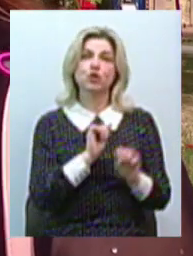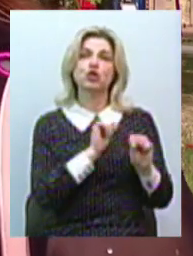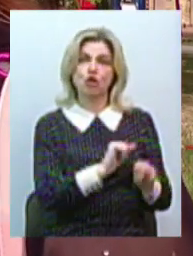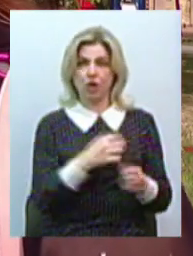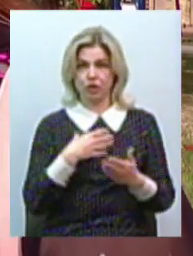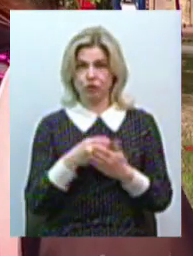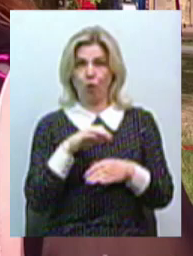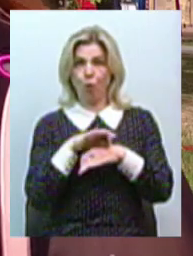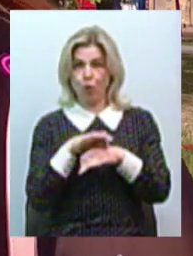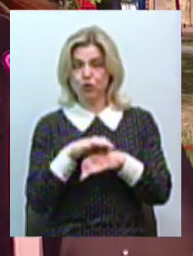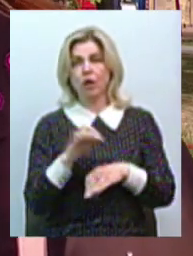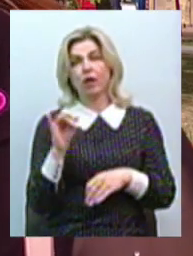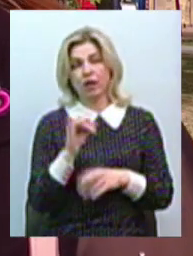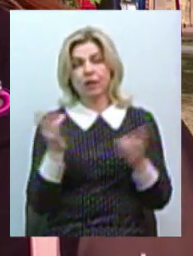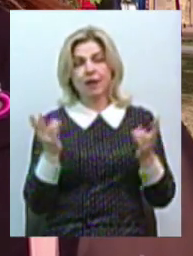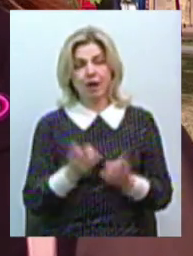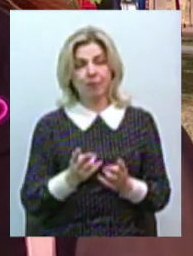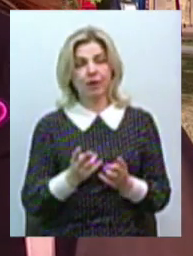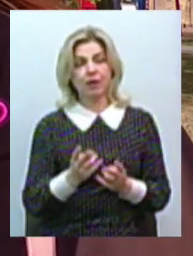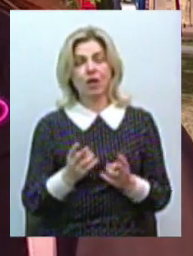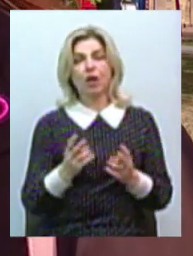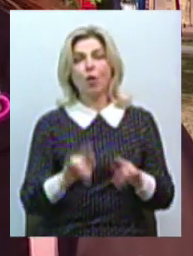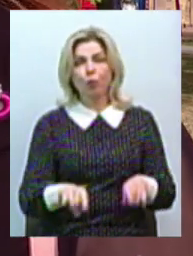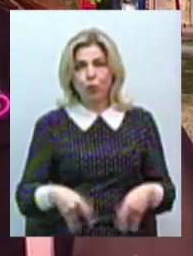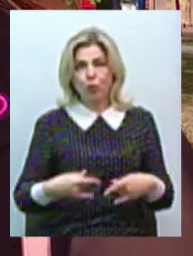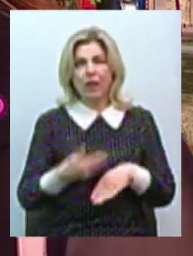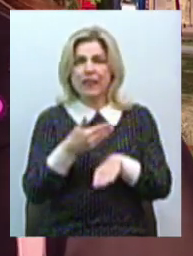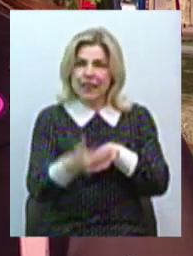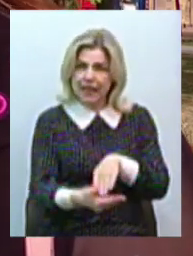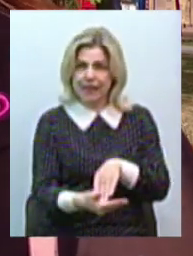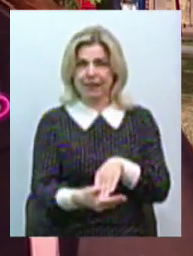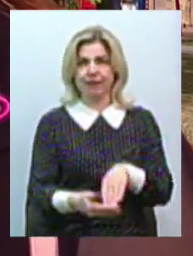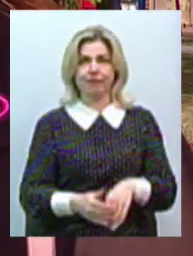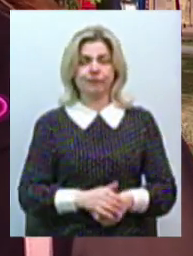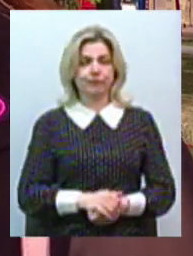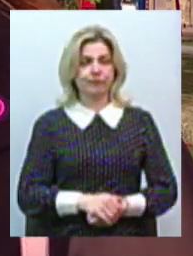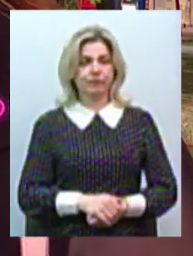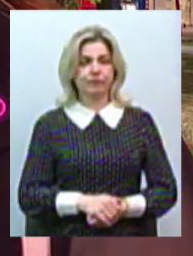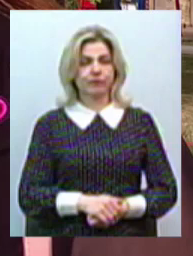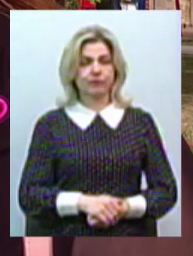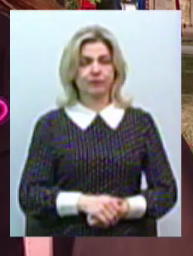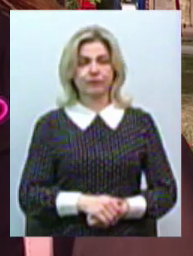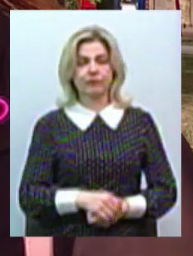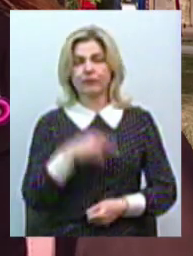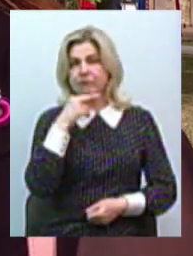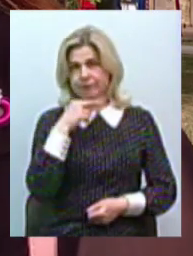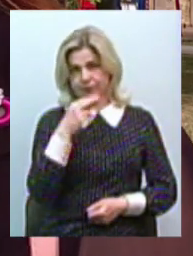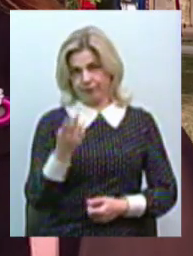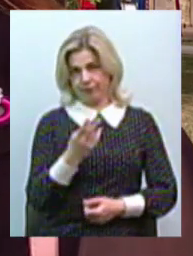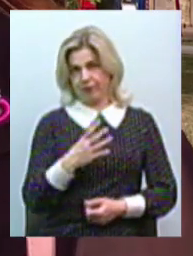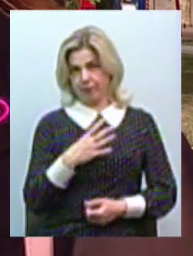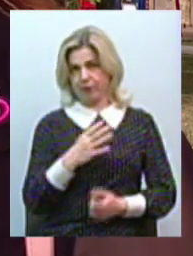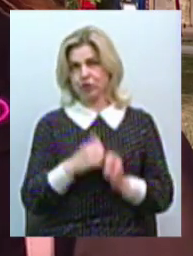тому треба і штани трохи длинніші, і звертати увагу